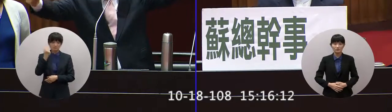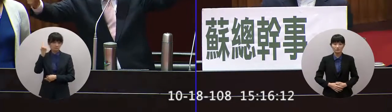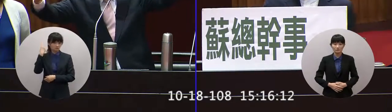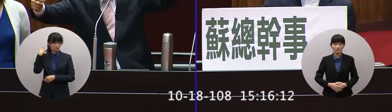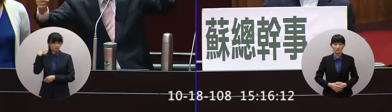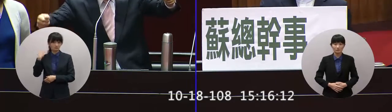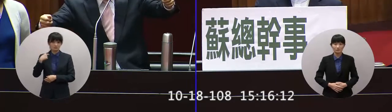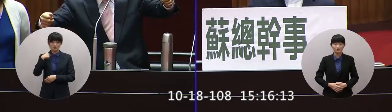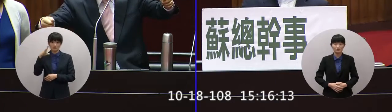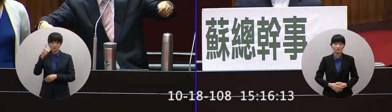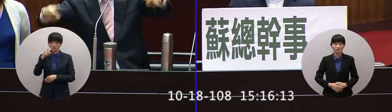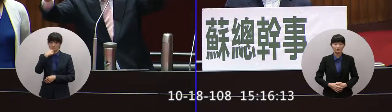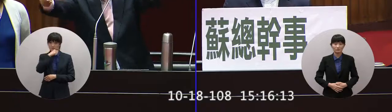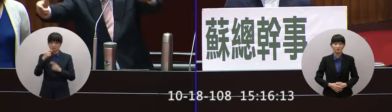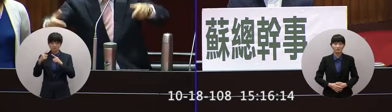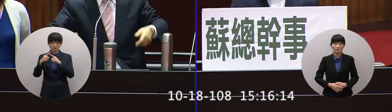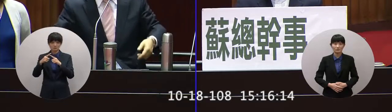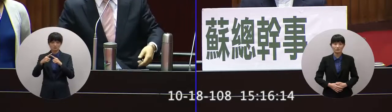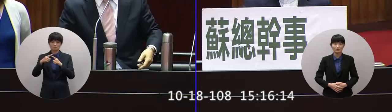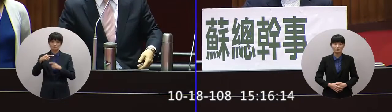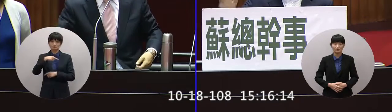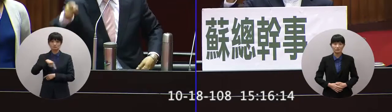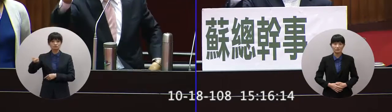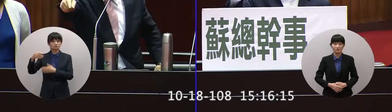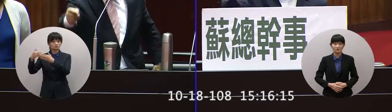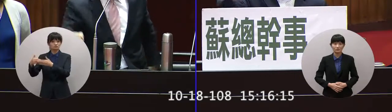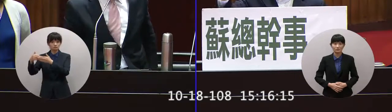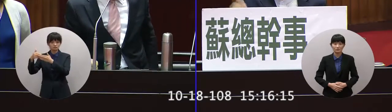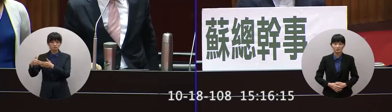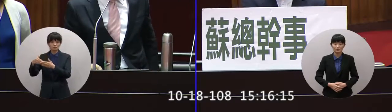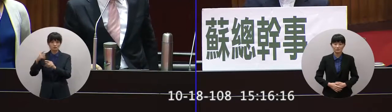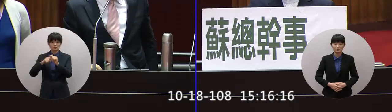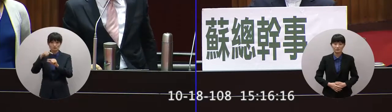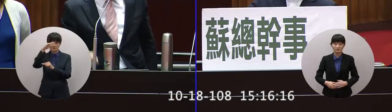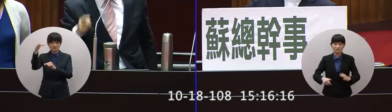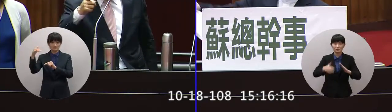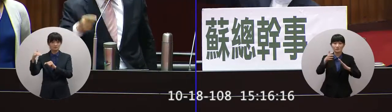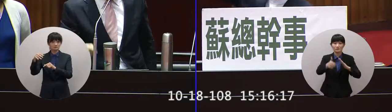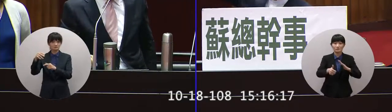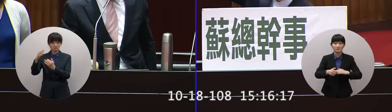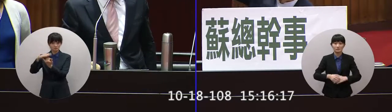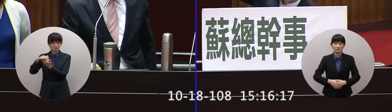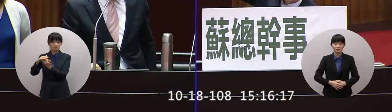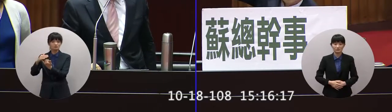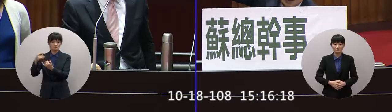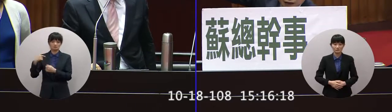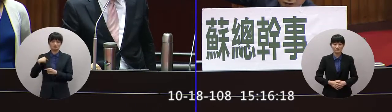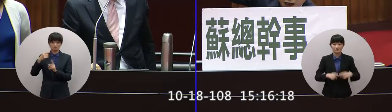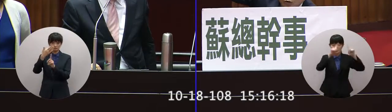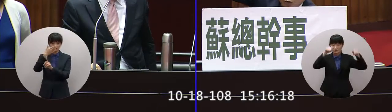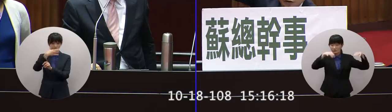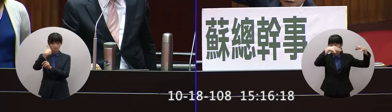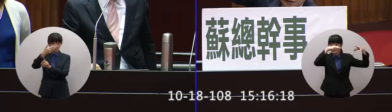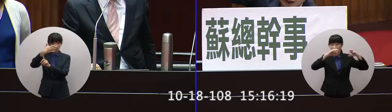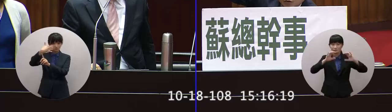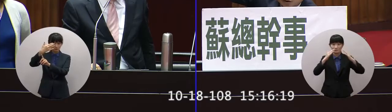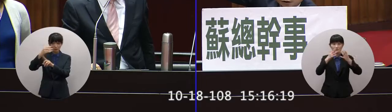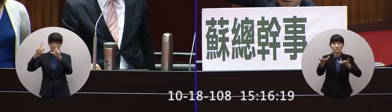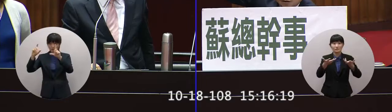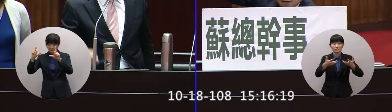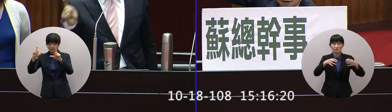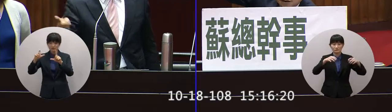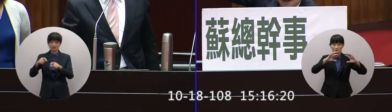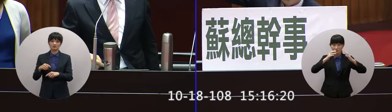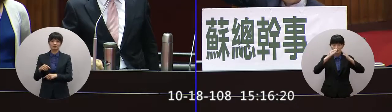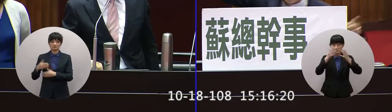人拿著我們的國旗在中山林前面就要寫尾過書你怎麼不講半句話講國事講